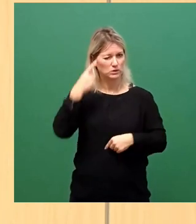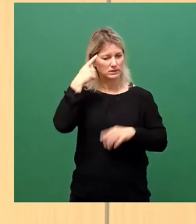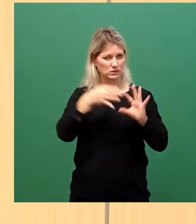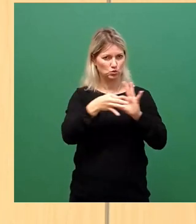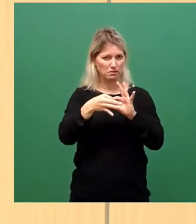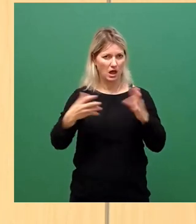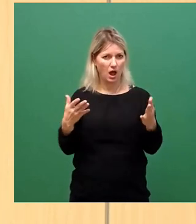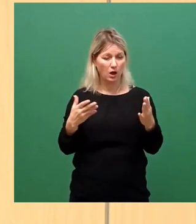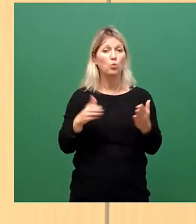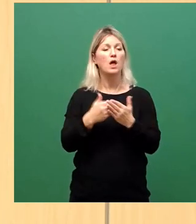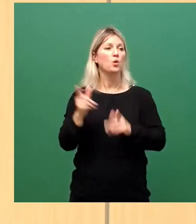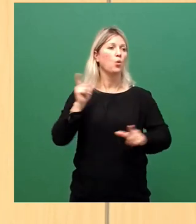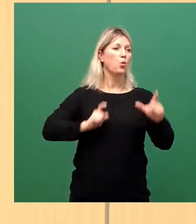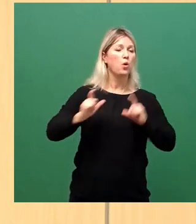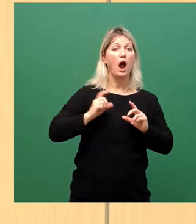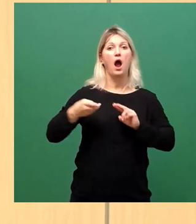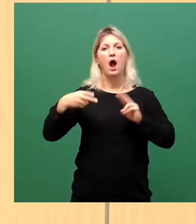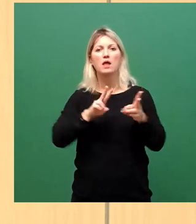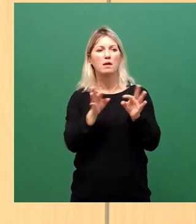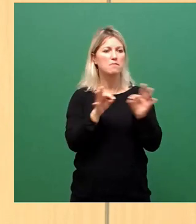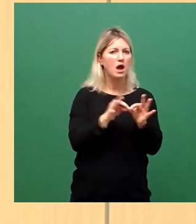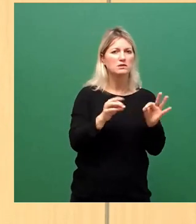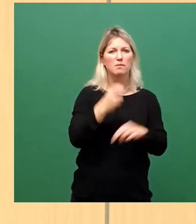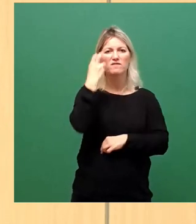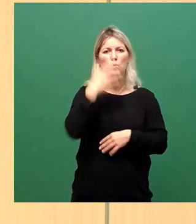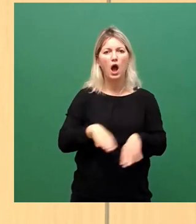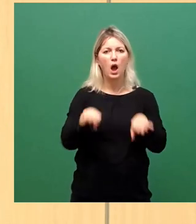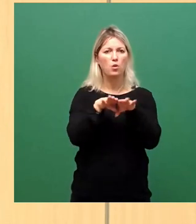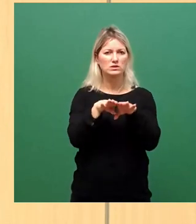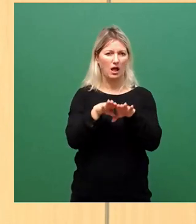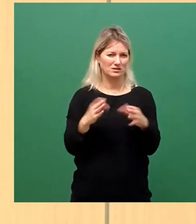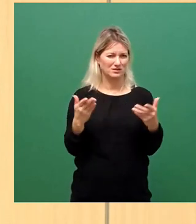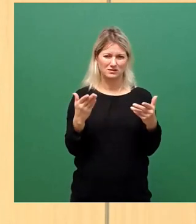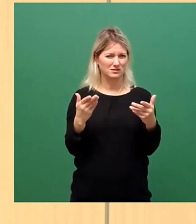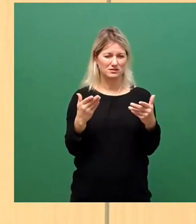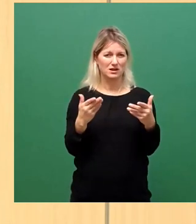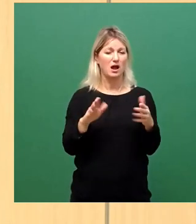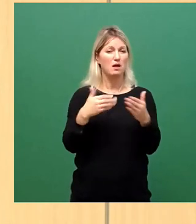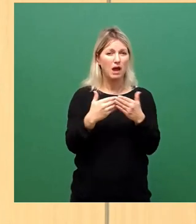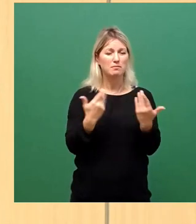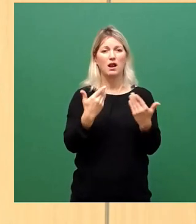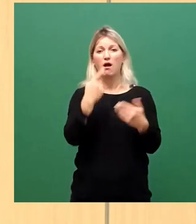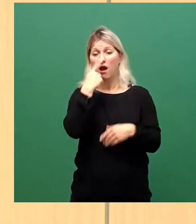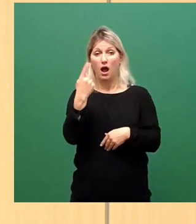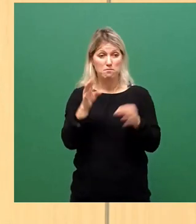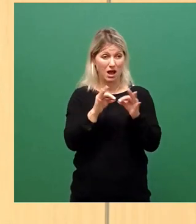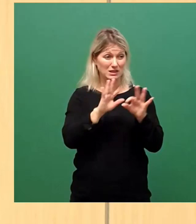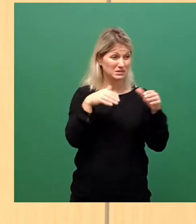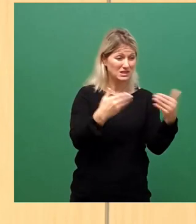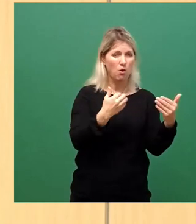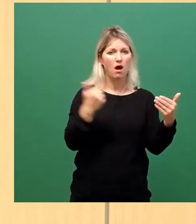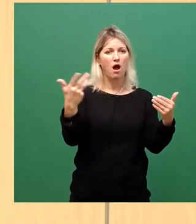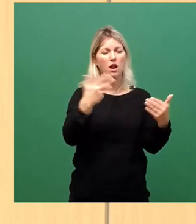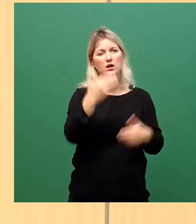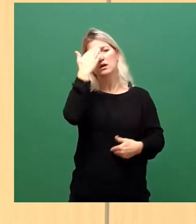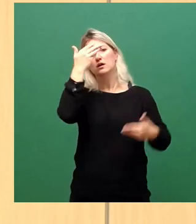tun, dass man mit anderen Maßnahmen das ausgleichen kann. Vor allem Maßnahmen, die keinen Effekt bringen, nur Existenzen kosten und zu massiven Unmut führen. Sei es